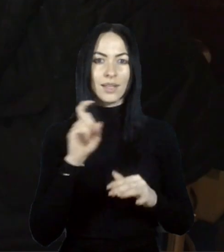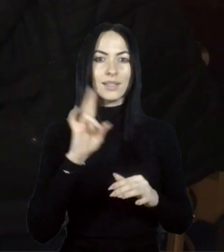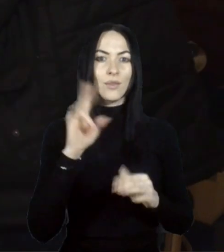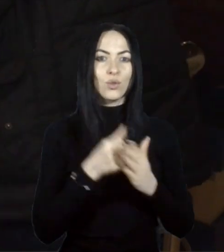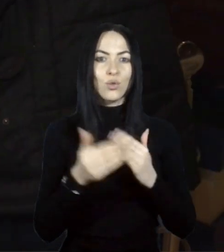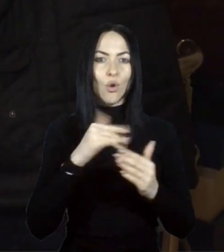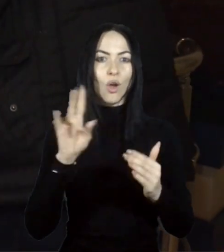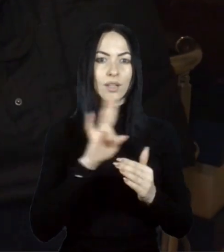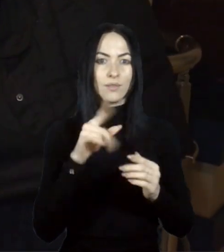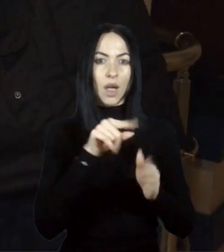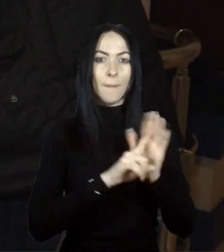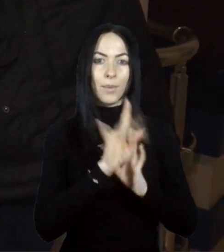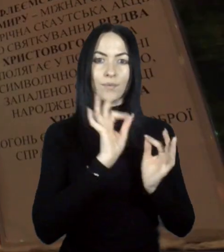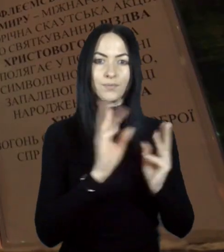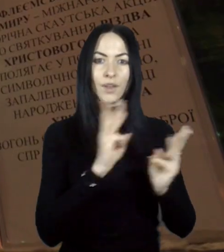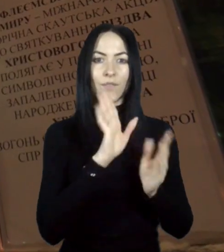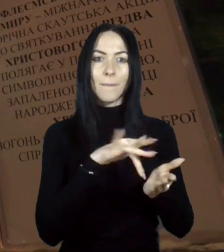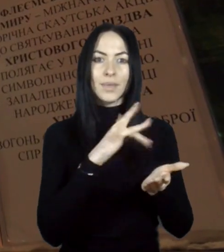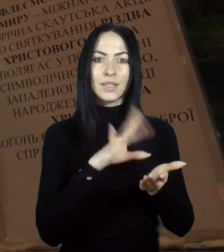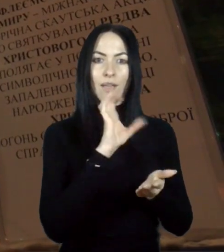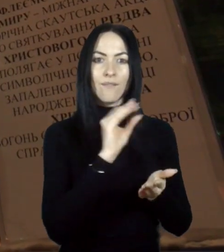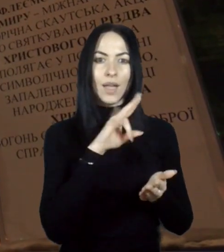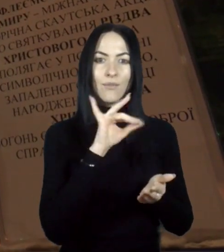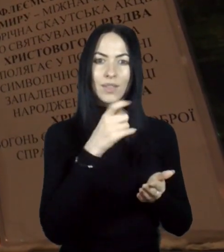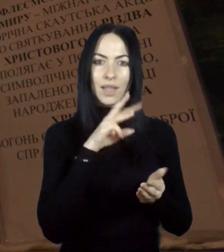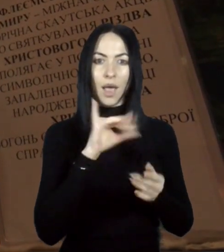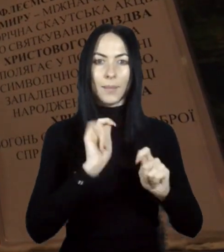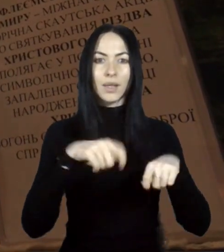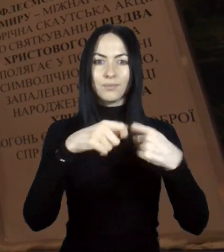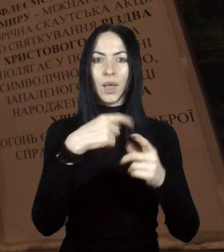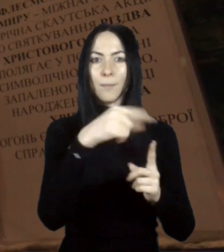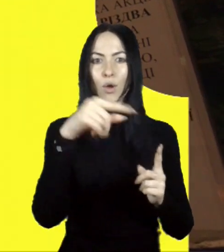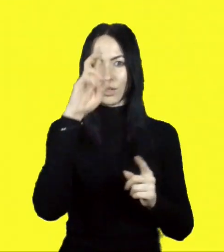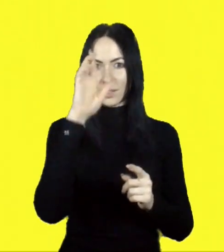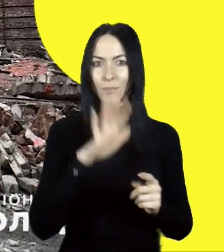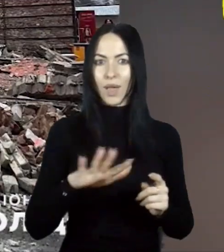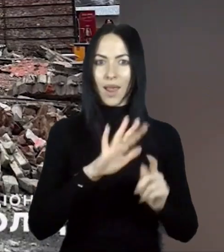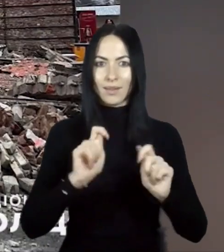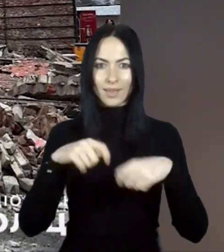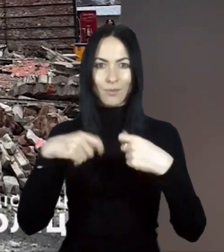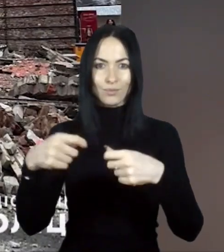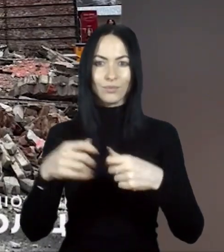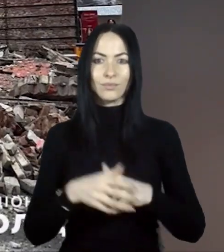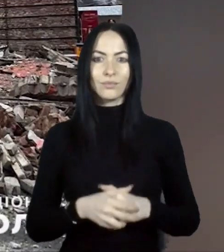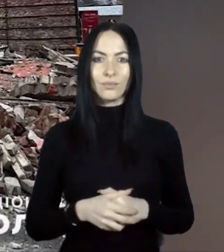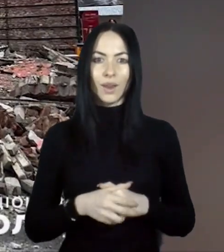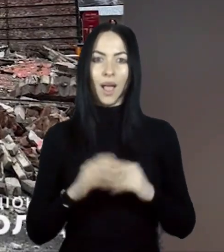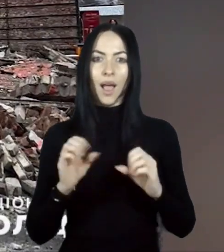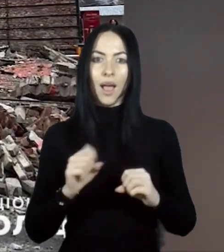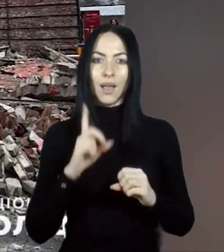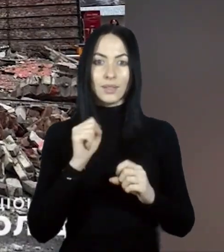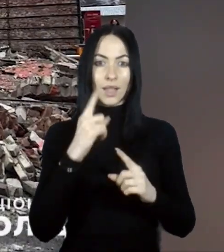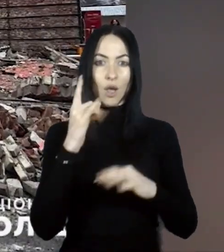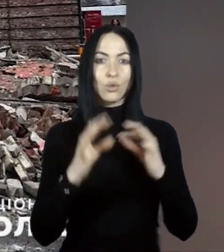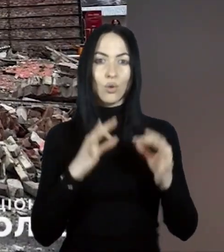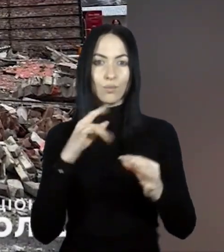вифлеєм та поширюють в інші країни. Владислав Уколов, Артем Степанов, Суспільне новини, Донбас. На Донеччині за добу російська армія